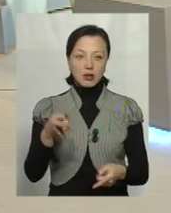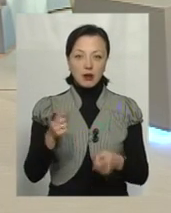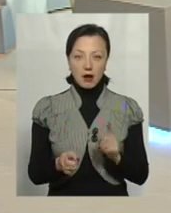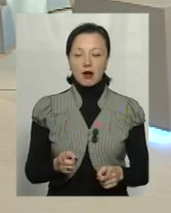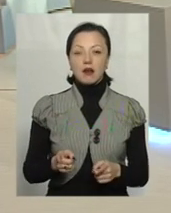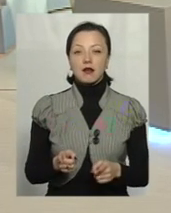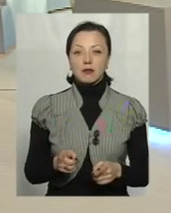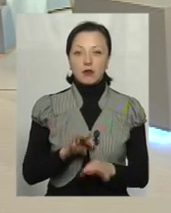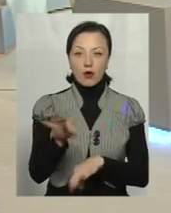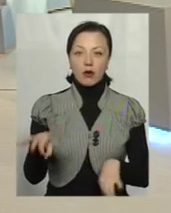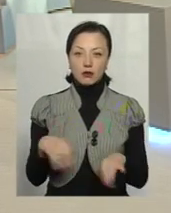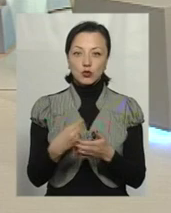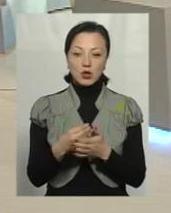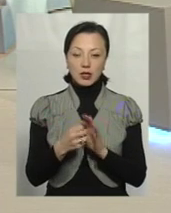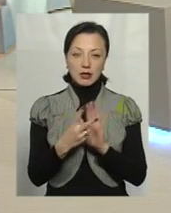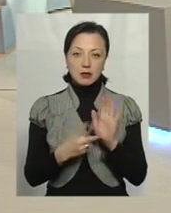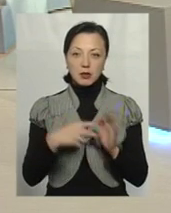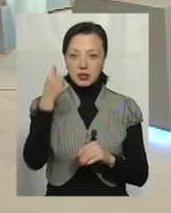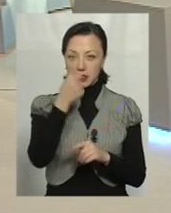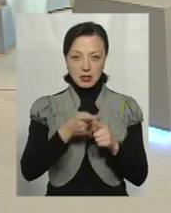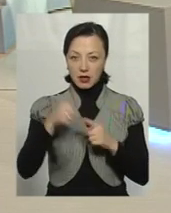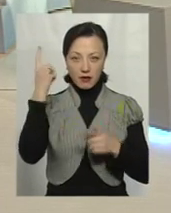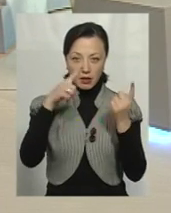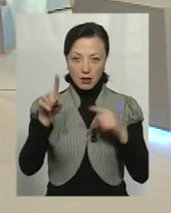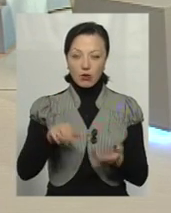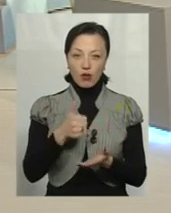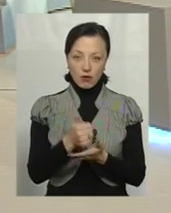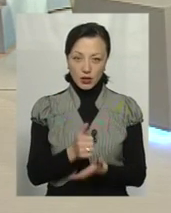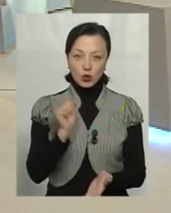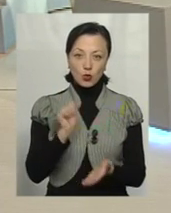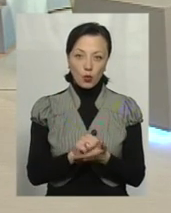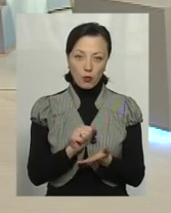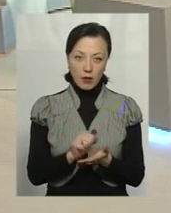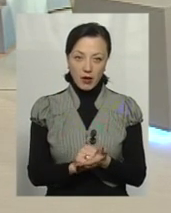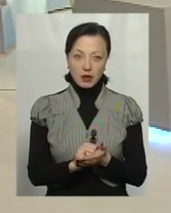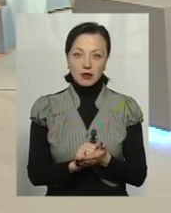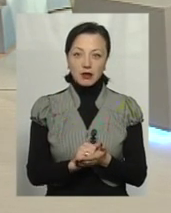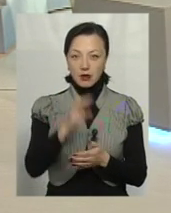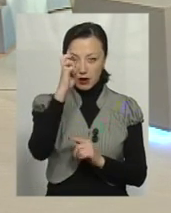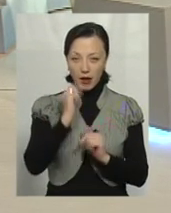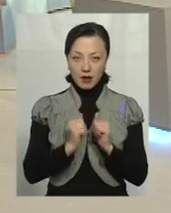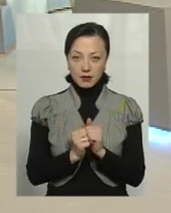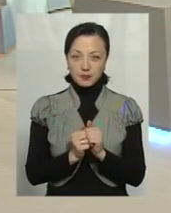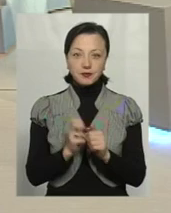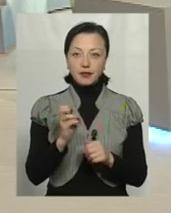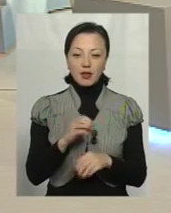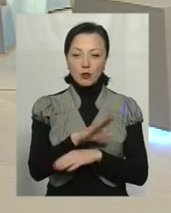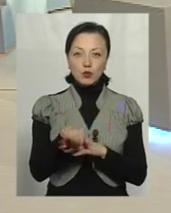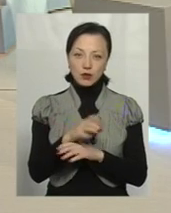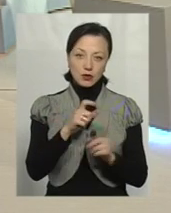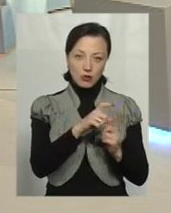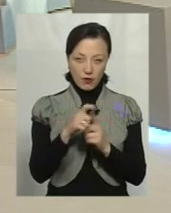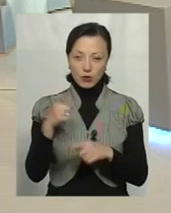проєкту бюджету на 2017 рік. Це ж не фантазія, це головний документ країни, а не декларації на словах.